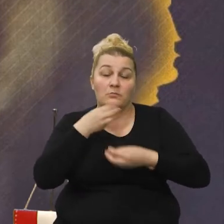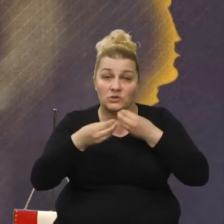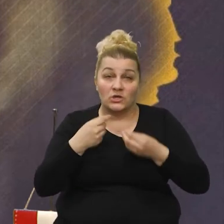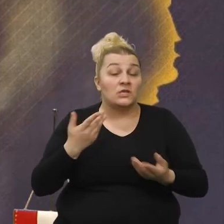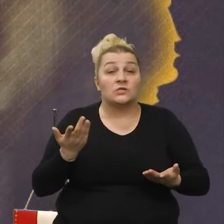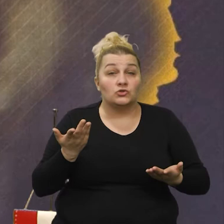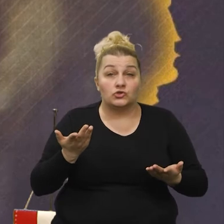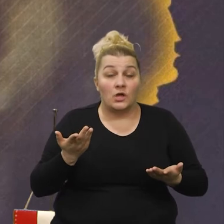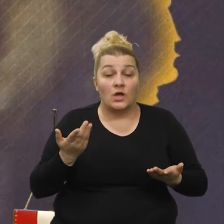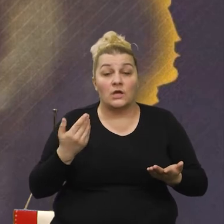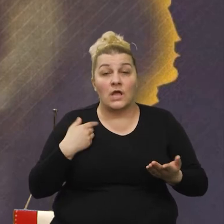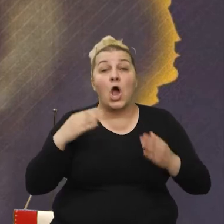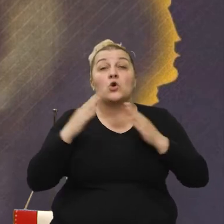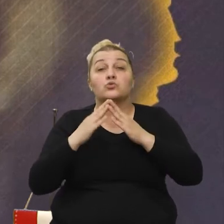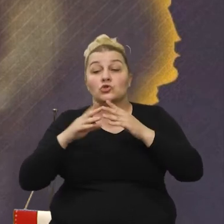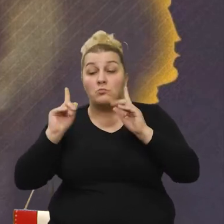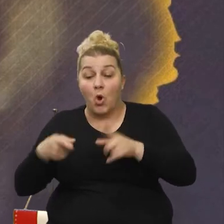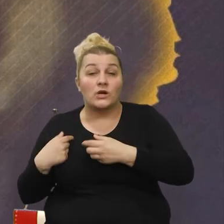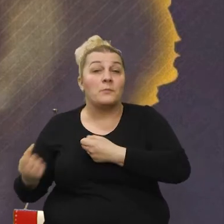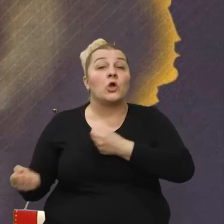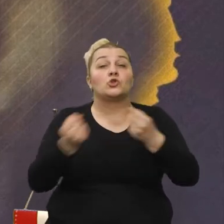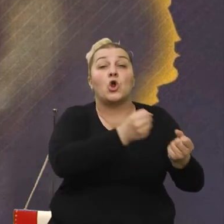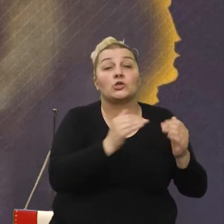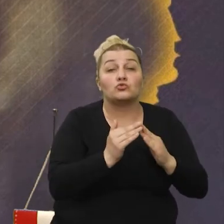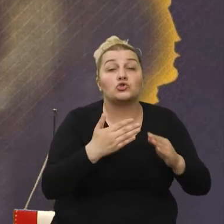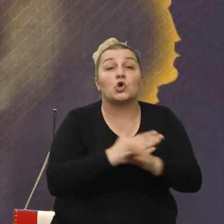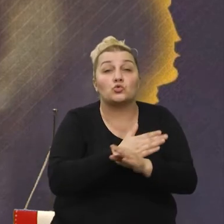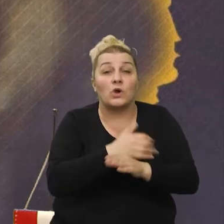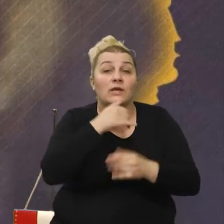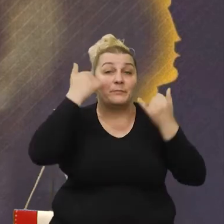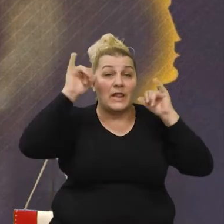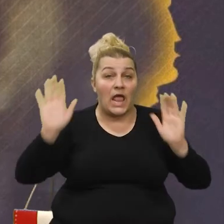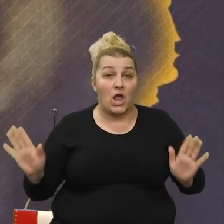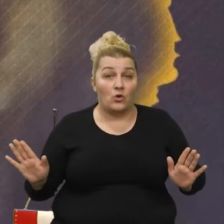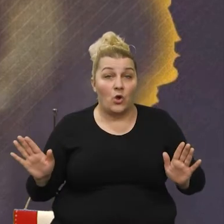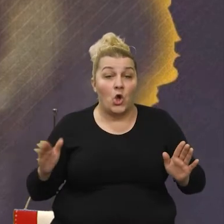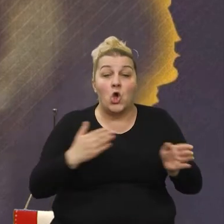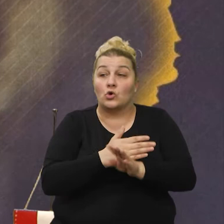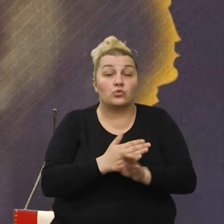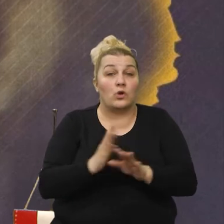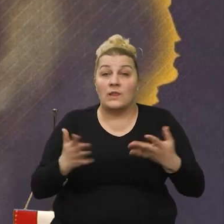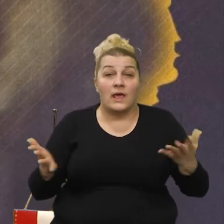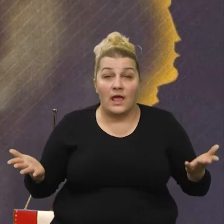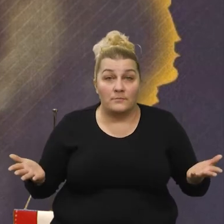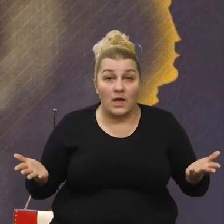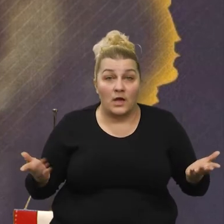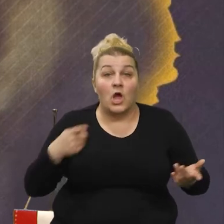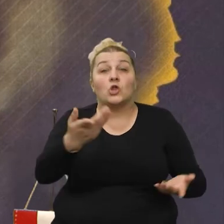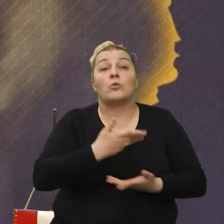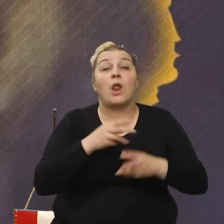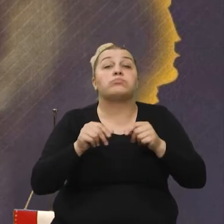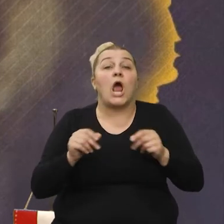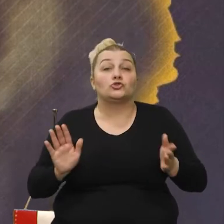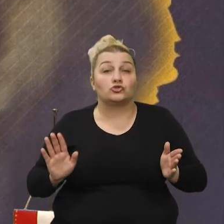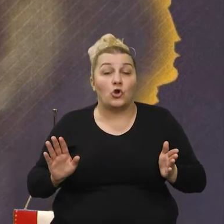kaže, znate šta, ja moram donijeti kuću iz ovih stopa, ja moram donijeti kući kruha i mlijeka. Kruha nije bilo, dobila je brašna